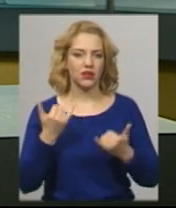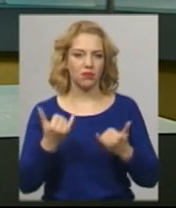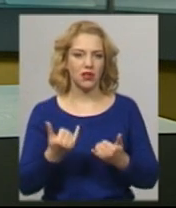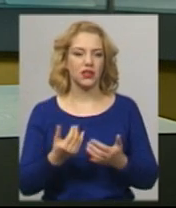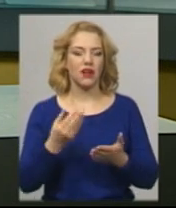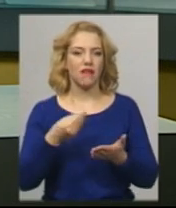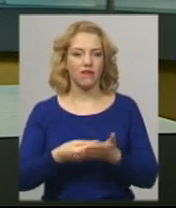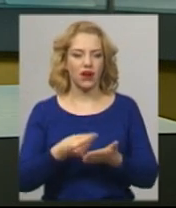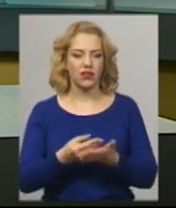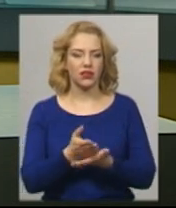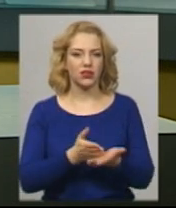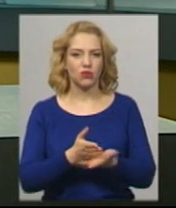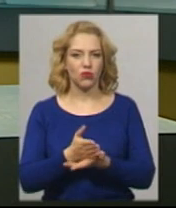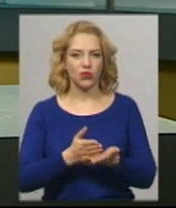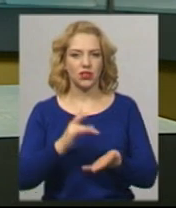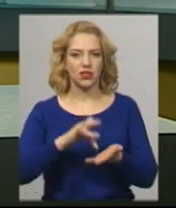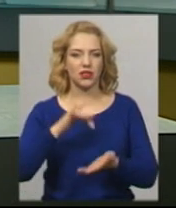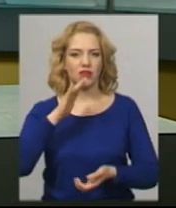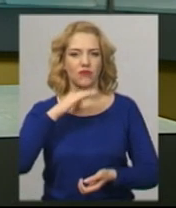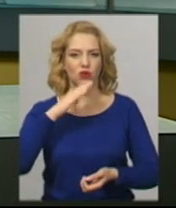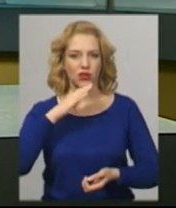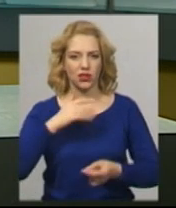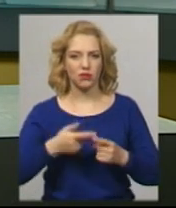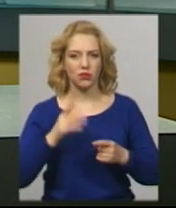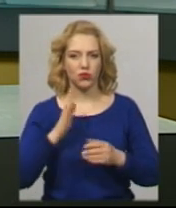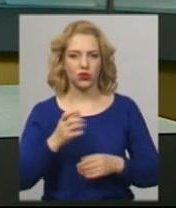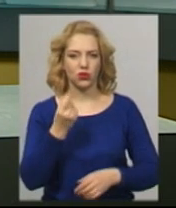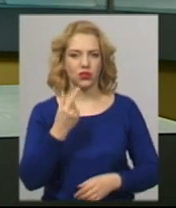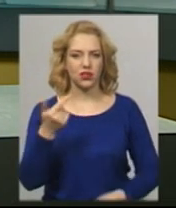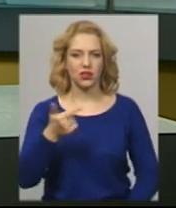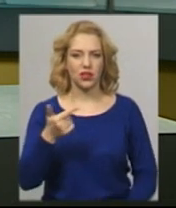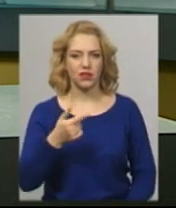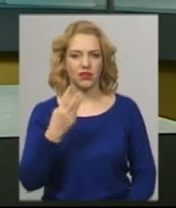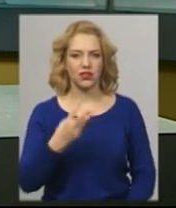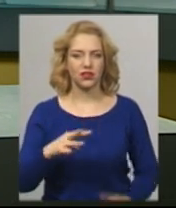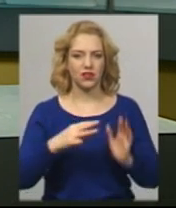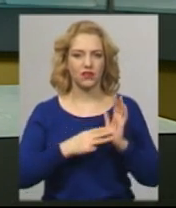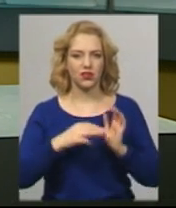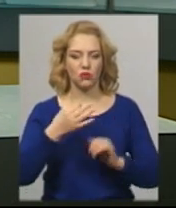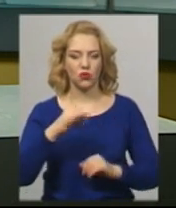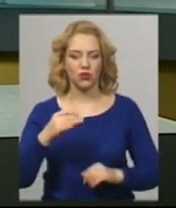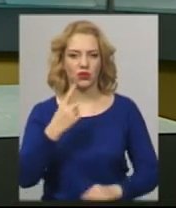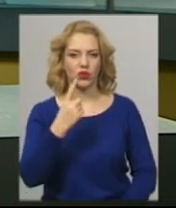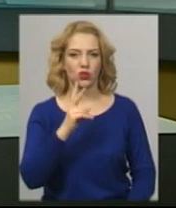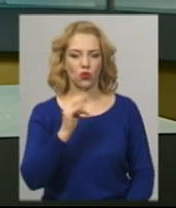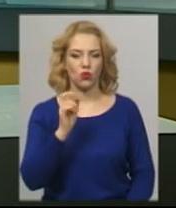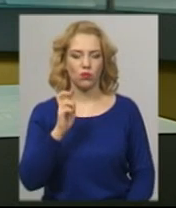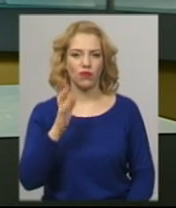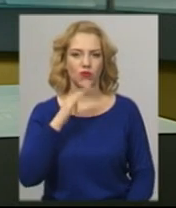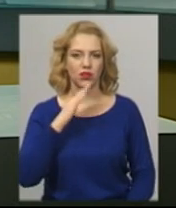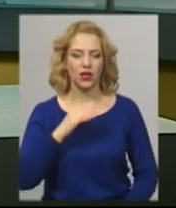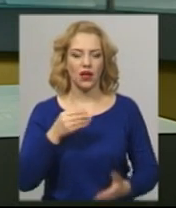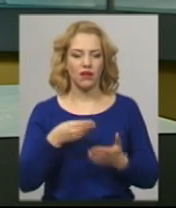послуги з централізованого постачання холодної води в Хмельницькому складе 11 гривень 38 копійок за куб води. Вартість